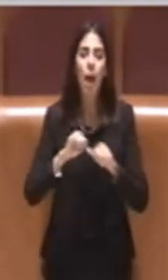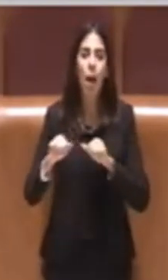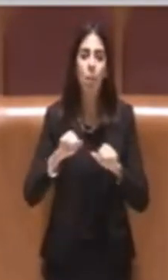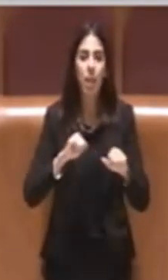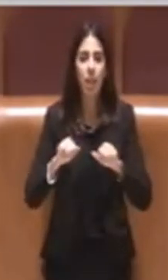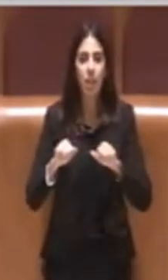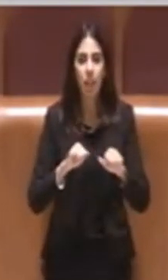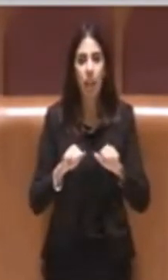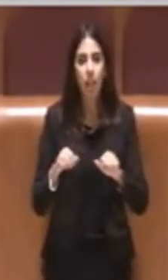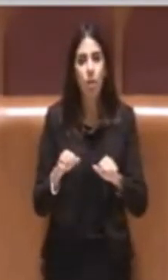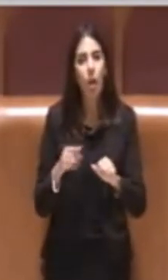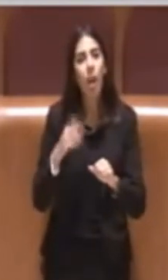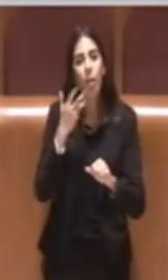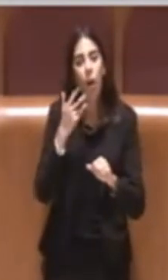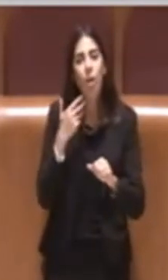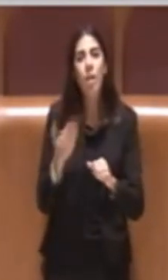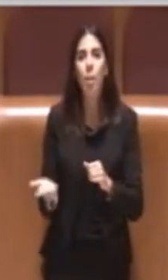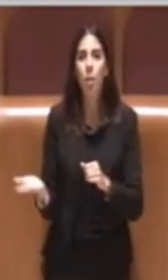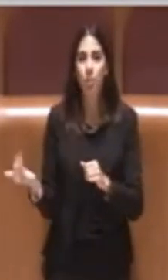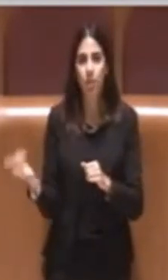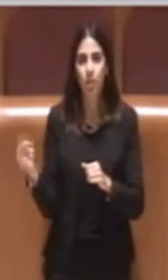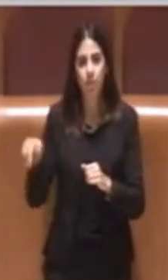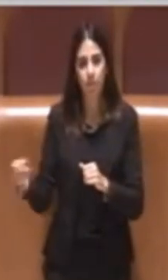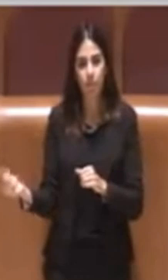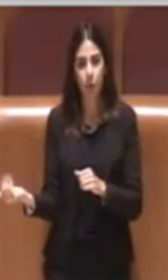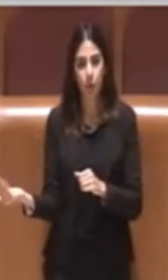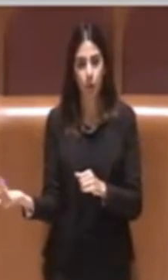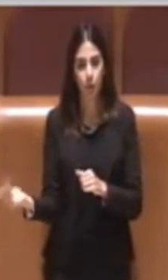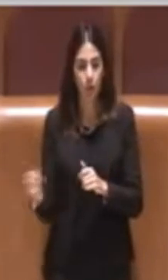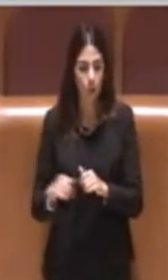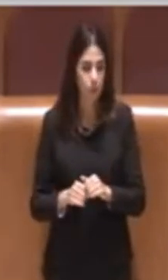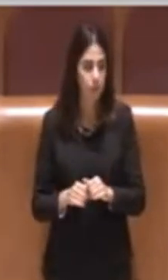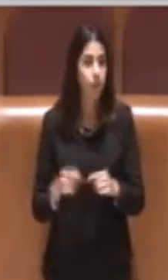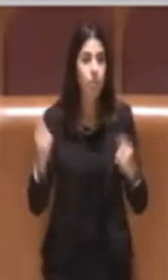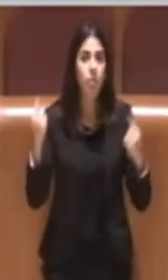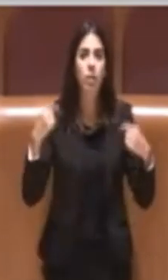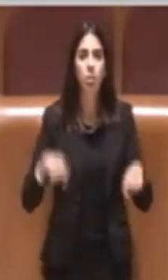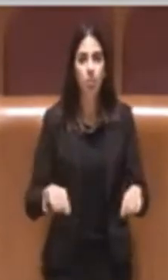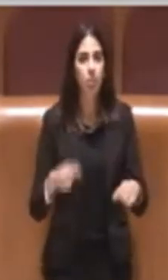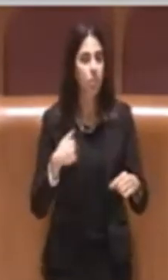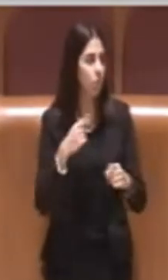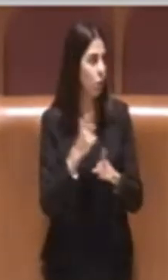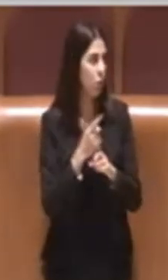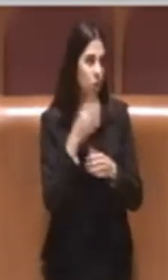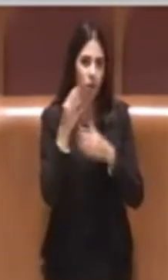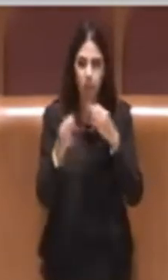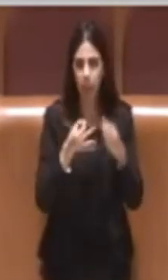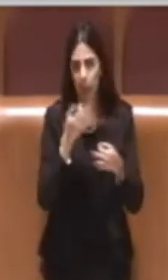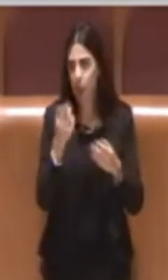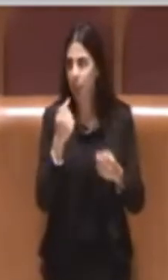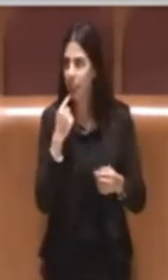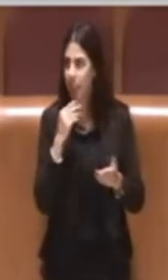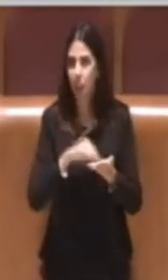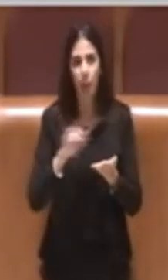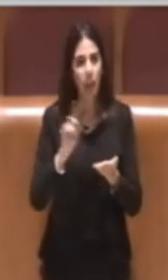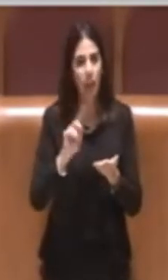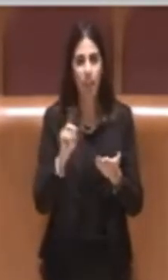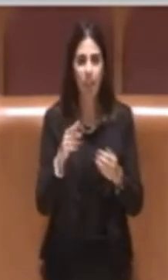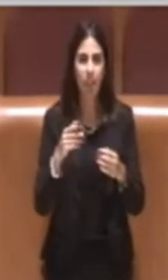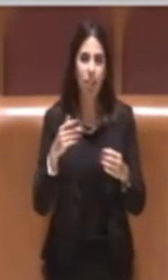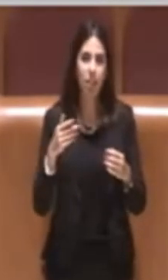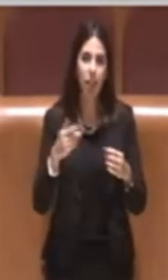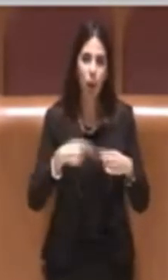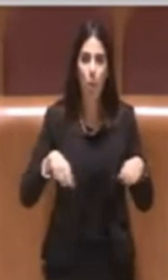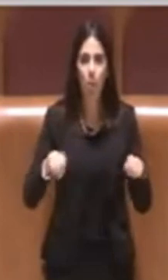richiedere queste somme. Quindi questo è quanto dovevo anche a chi non era presente in Commissione